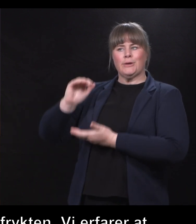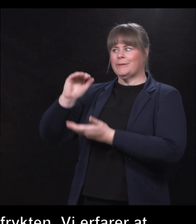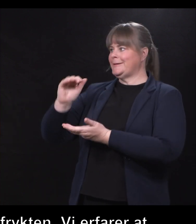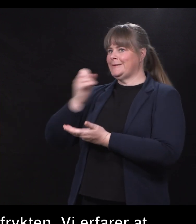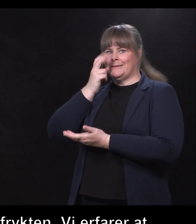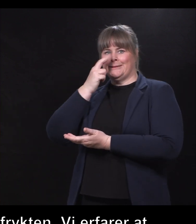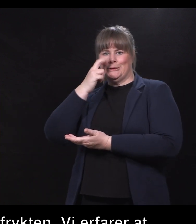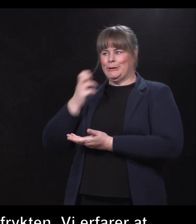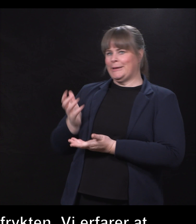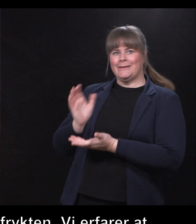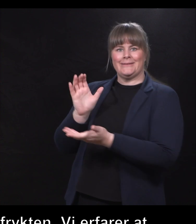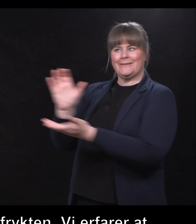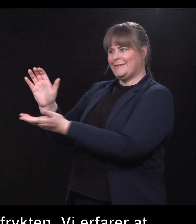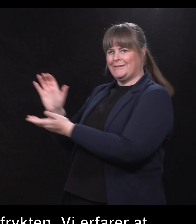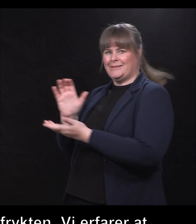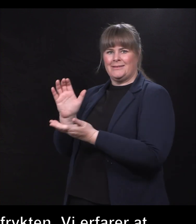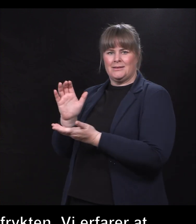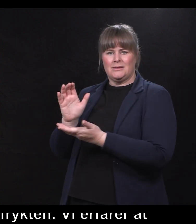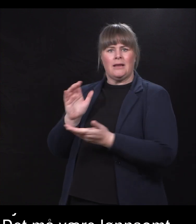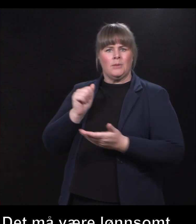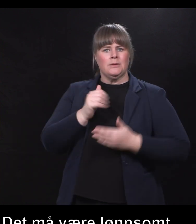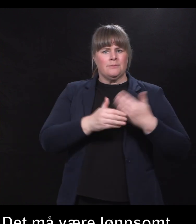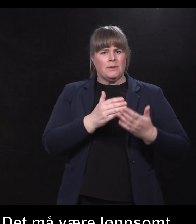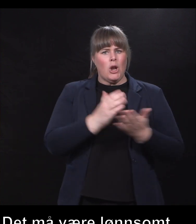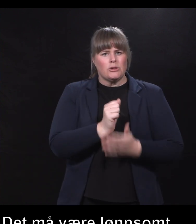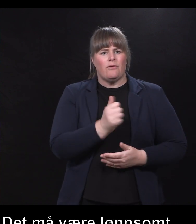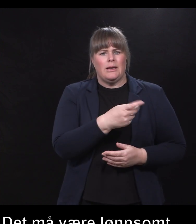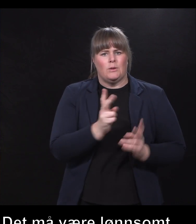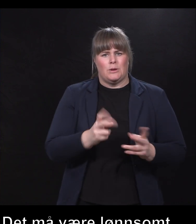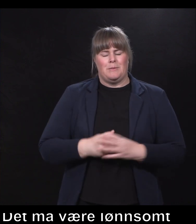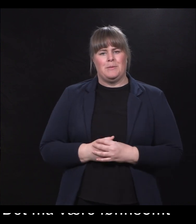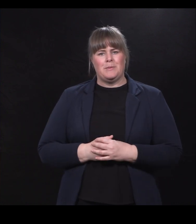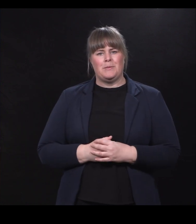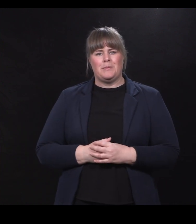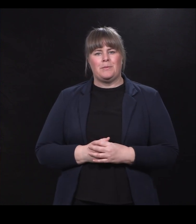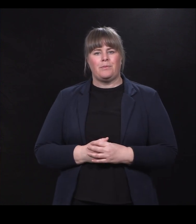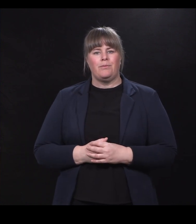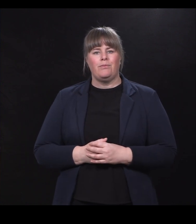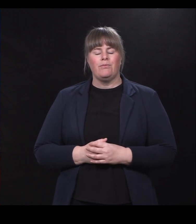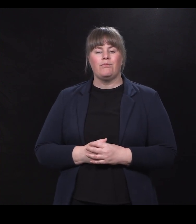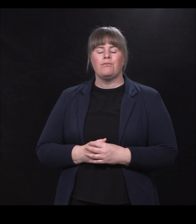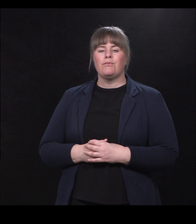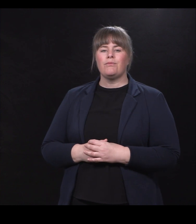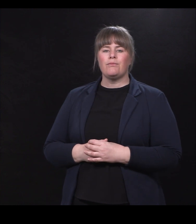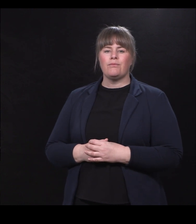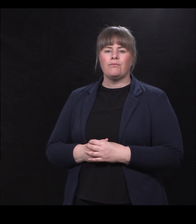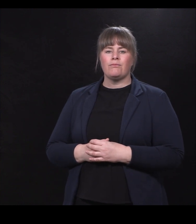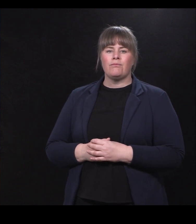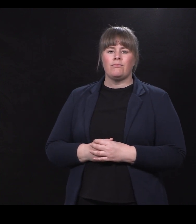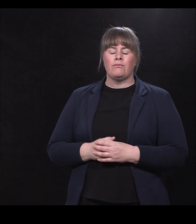skal fortsette å utvides. Ikke sant? Christian Radd. Jeg synes det jo stor for